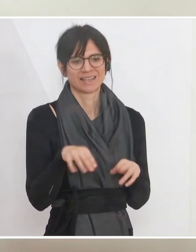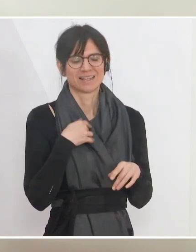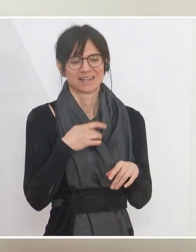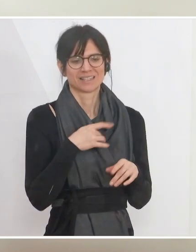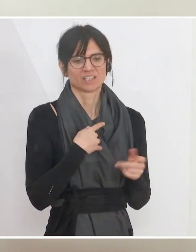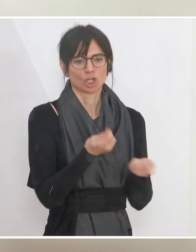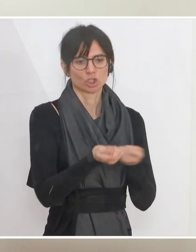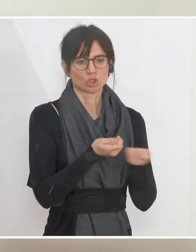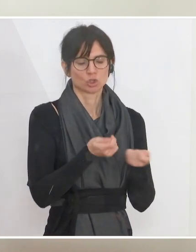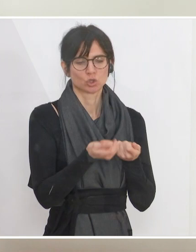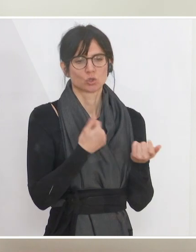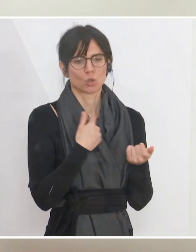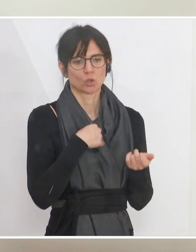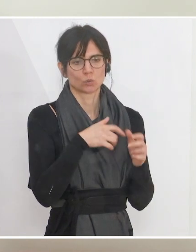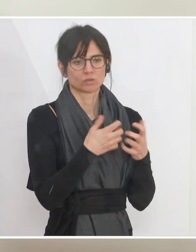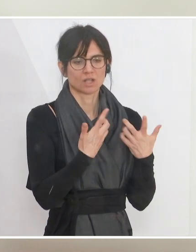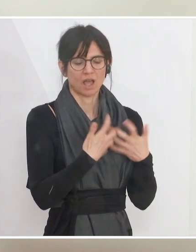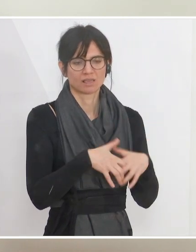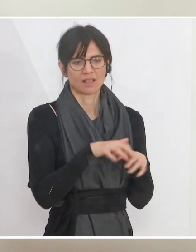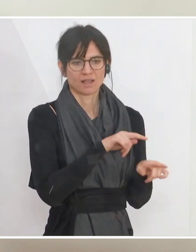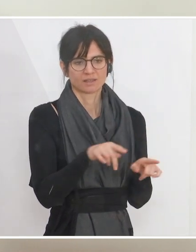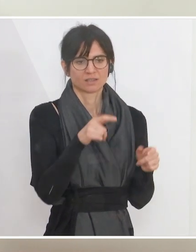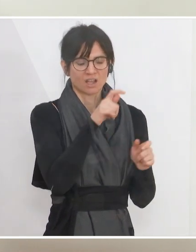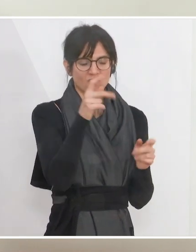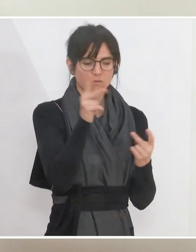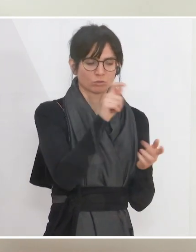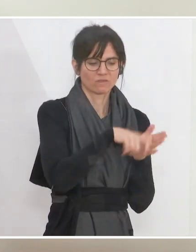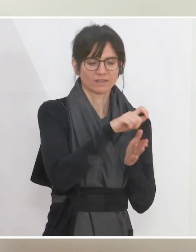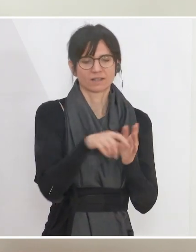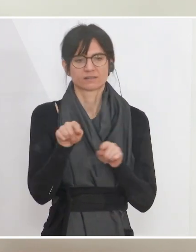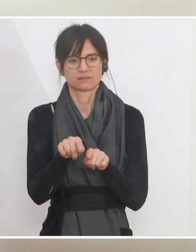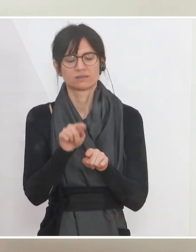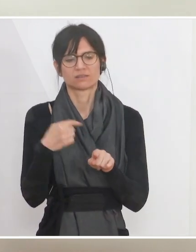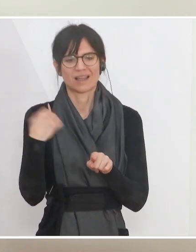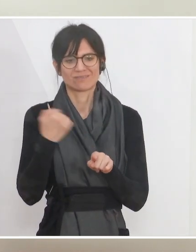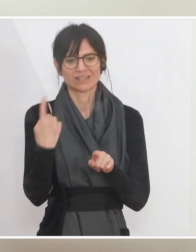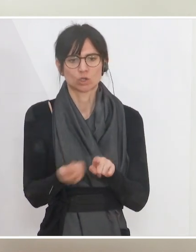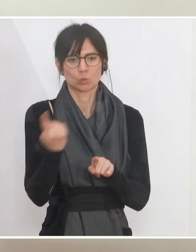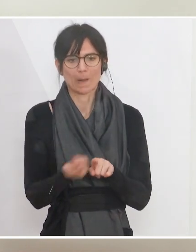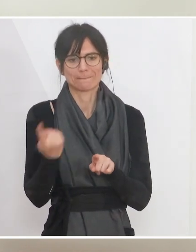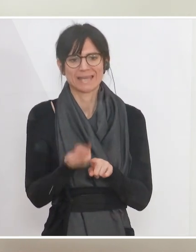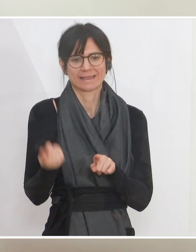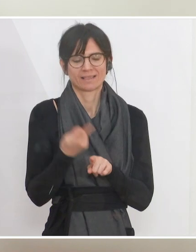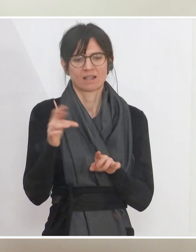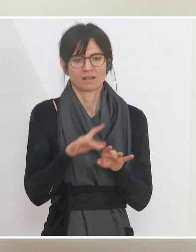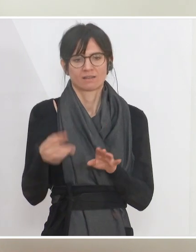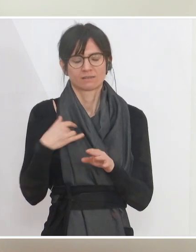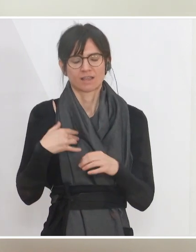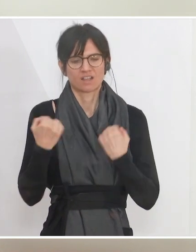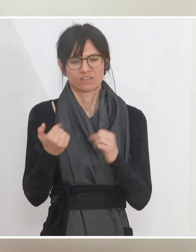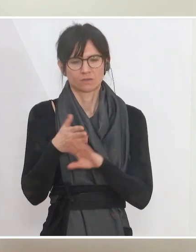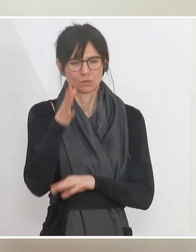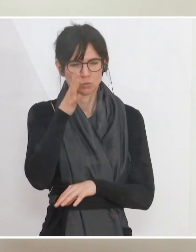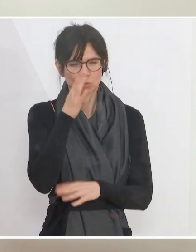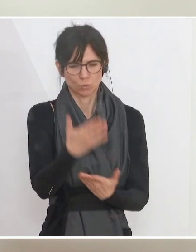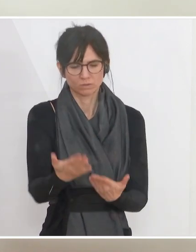Photovoltaikanlage. Da geht es an die Wasserkraftturbine, die in unseren Kraftwerken, die die Kraftwerke, die Wasserkraftwerke fit für die Zukunft macht.